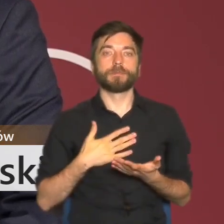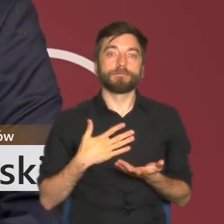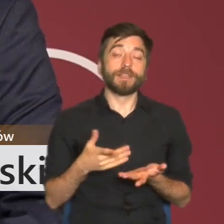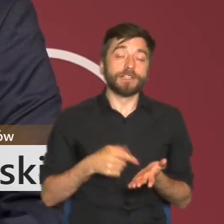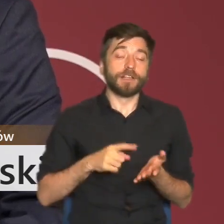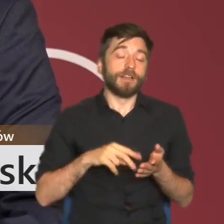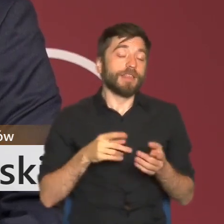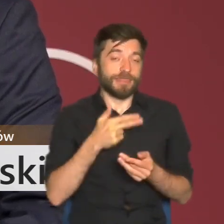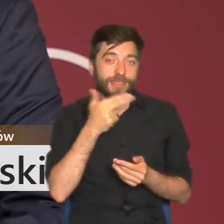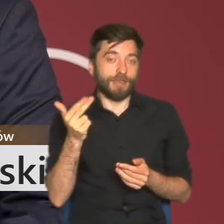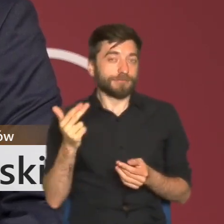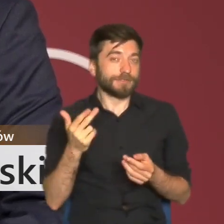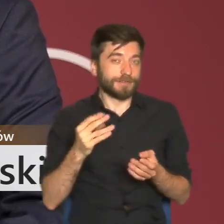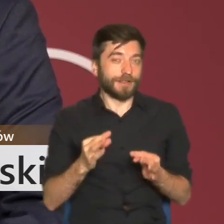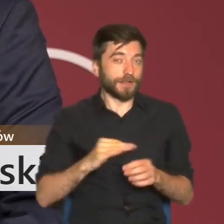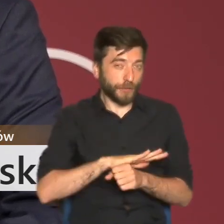czasie.